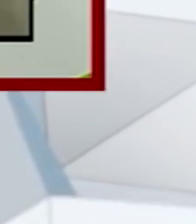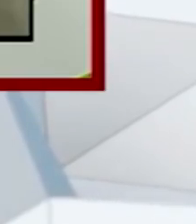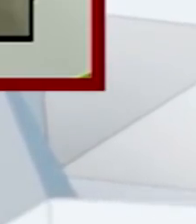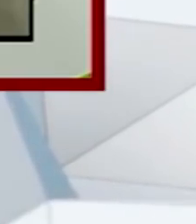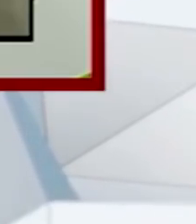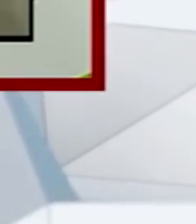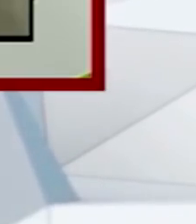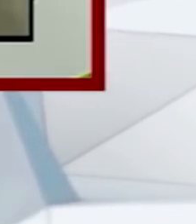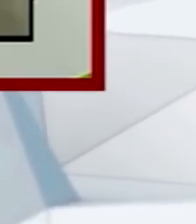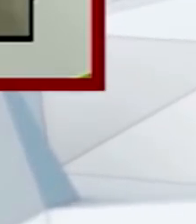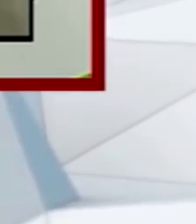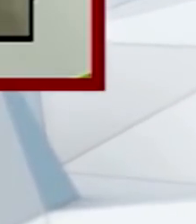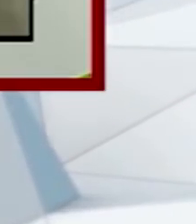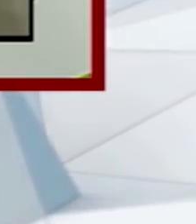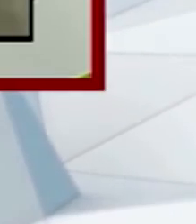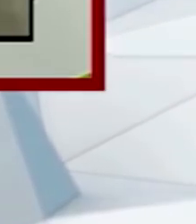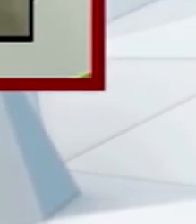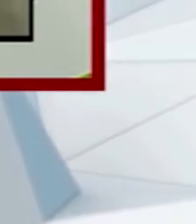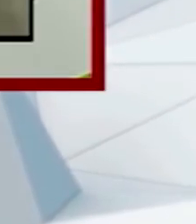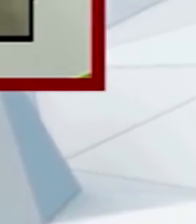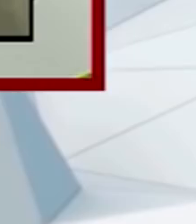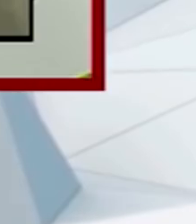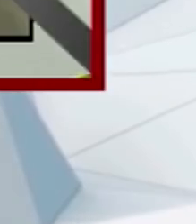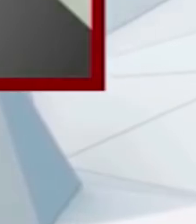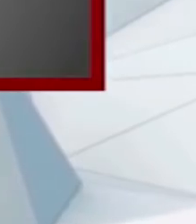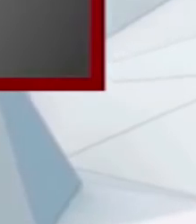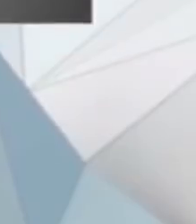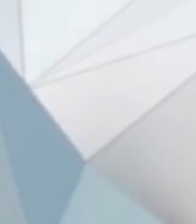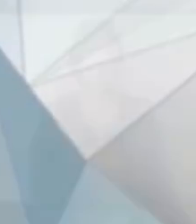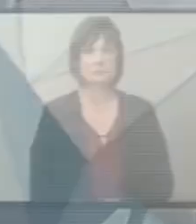конечно да ги одболуваме детските болести.